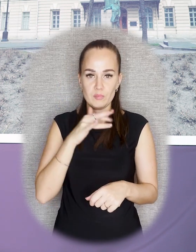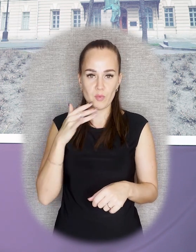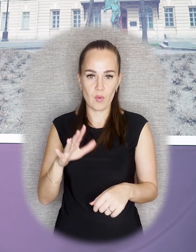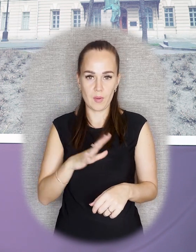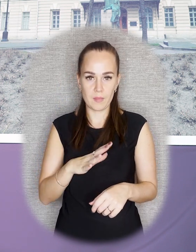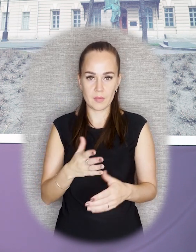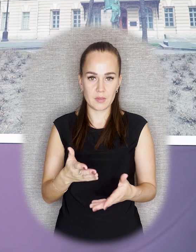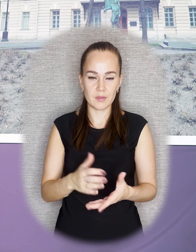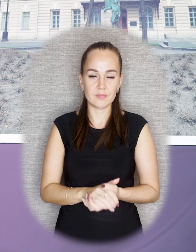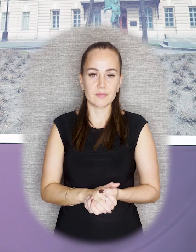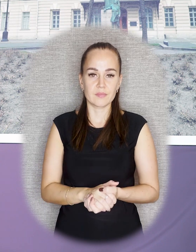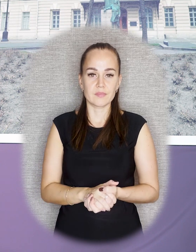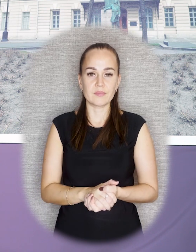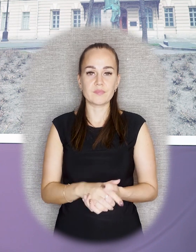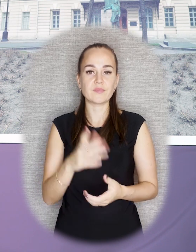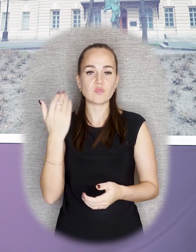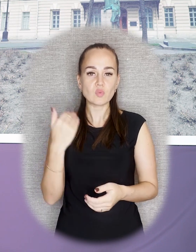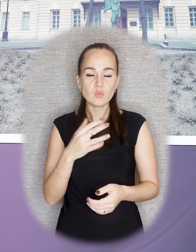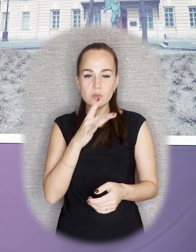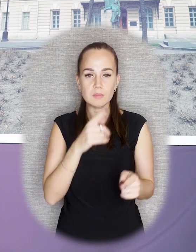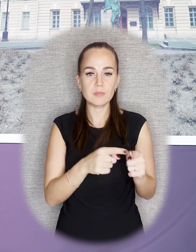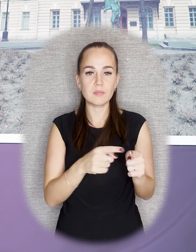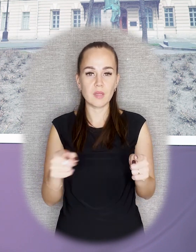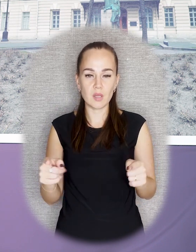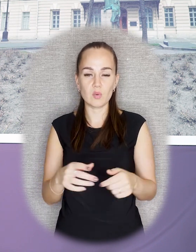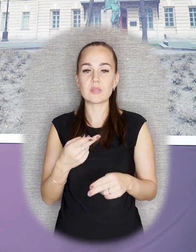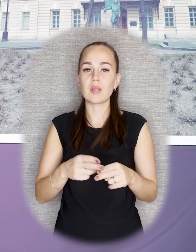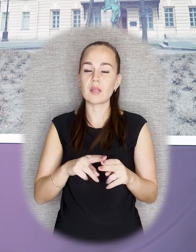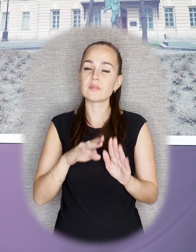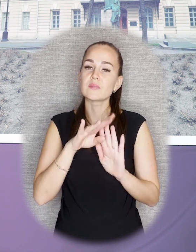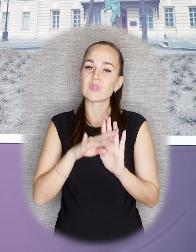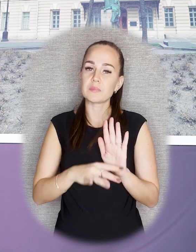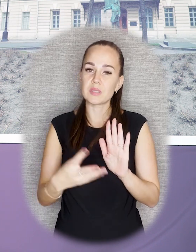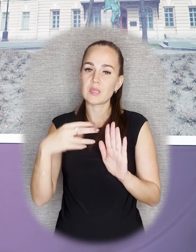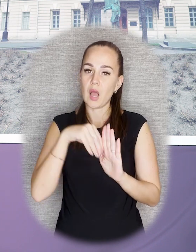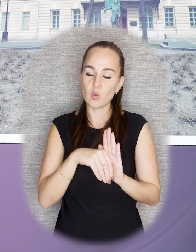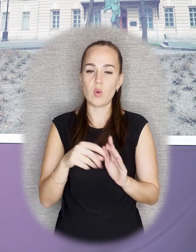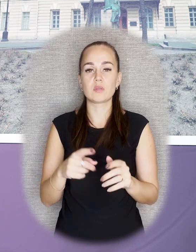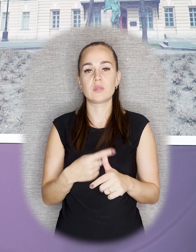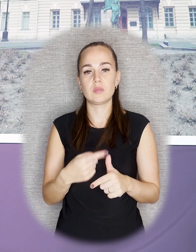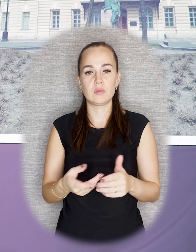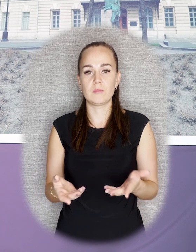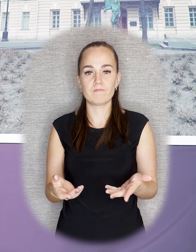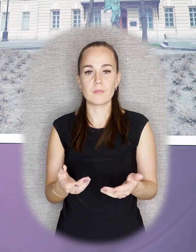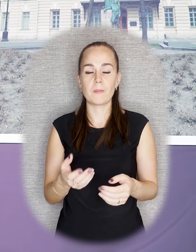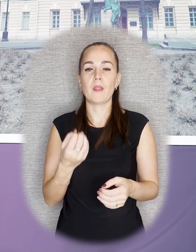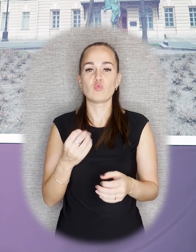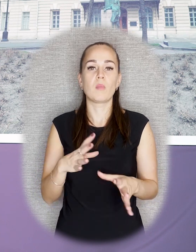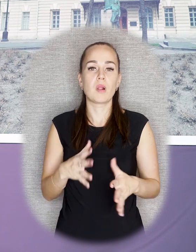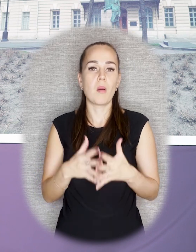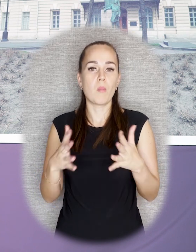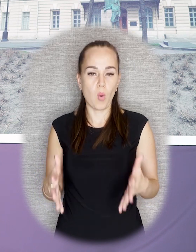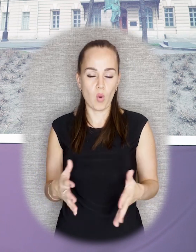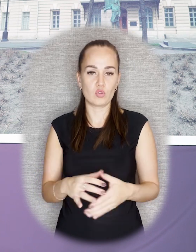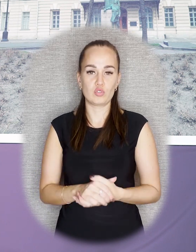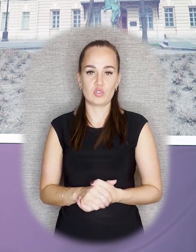за этот период. И это только то, что относится к списку либо к конкурсу заказа. То есть имени может не быть в списке, но оплачивалось